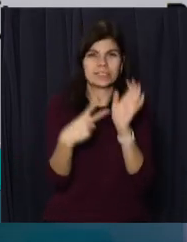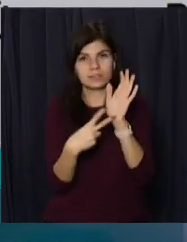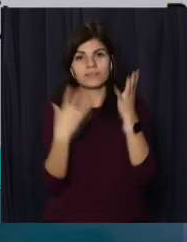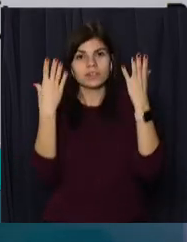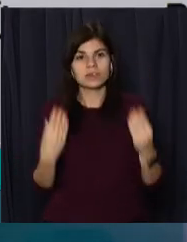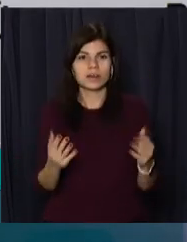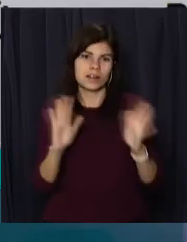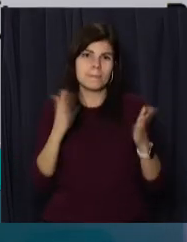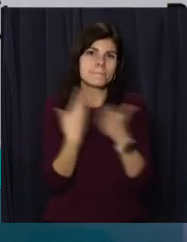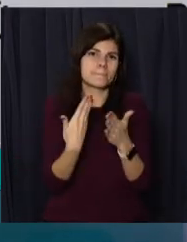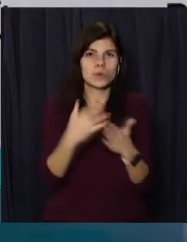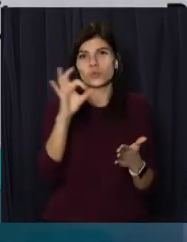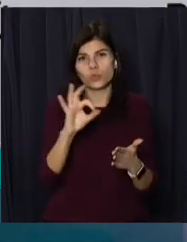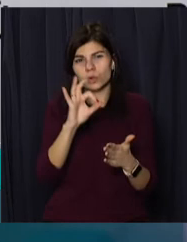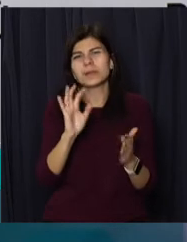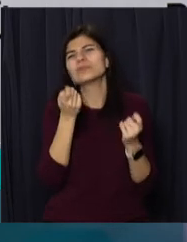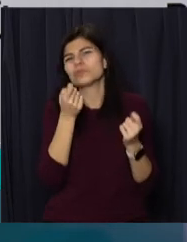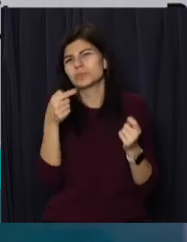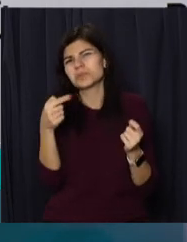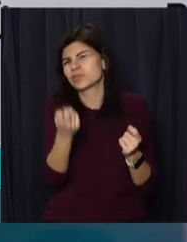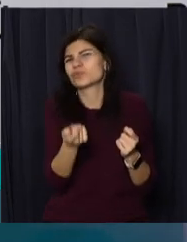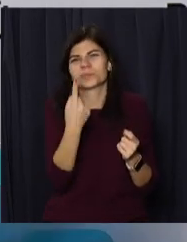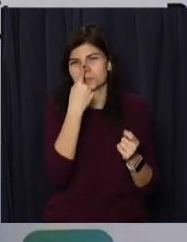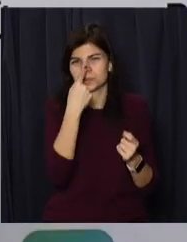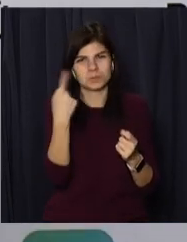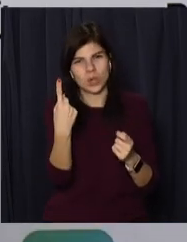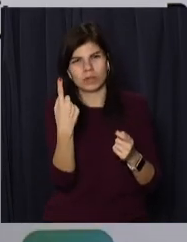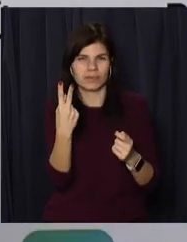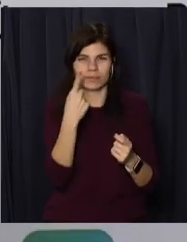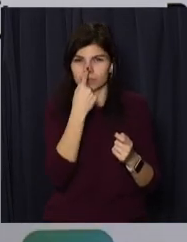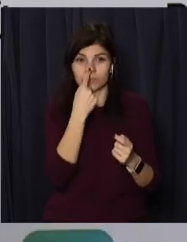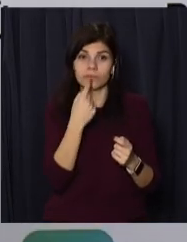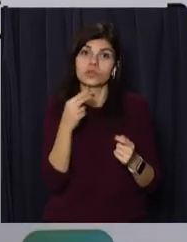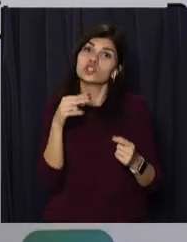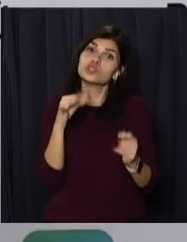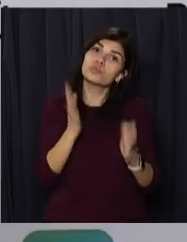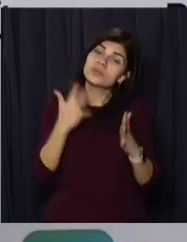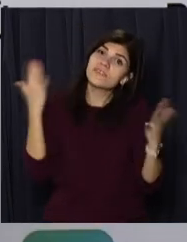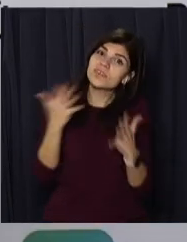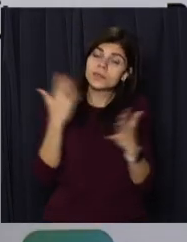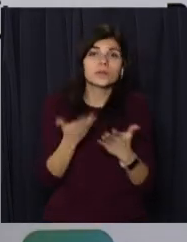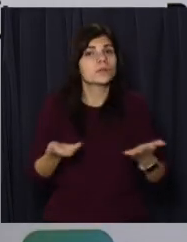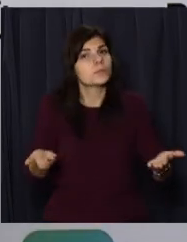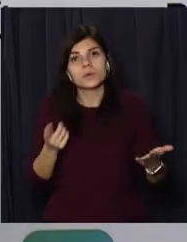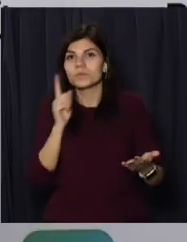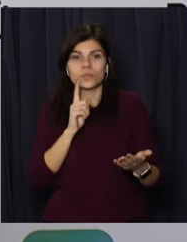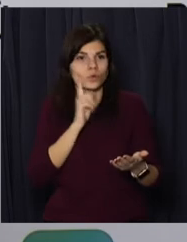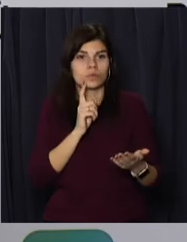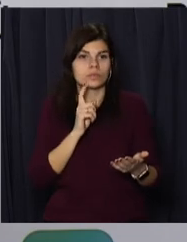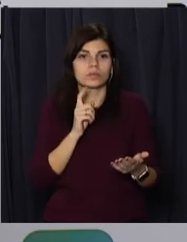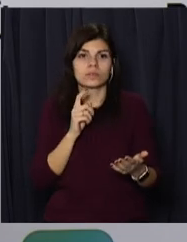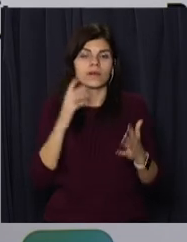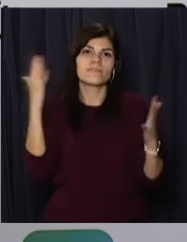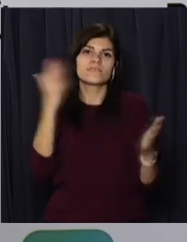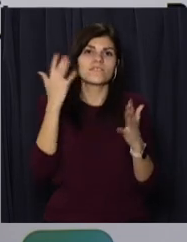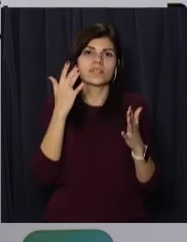день біля нуля, незначний мінус. Про те, чи буде вітер, ну, зазвичайно ми даємо прогноз вітру